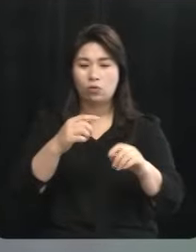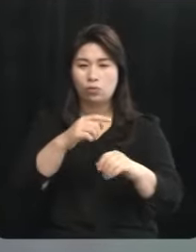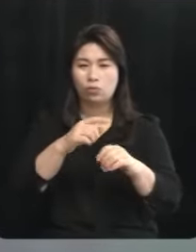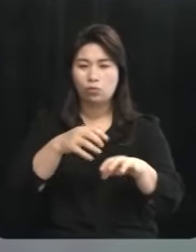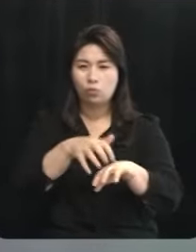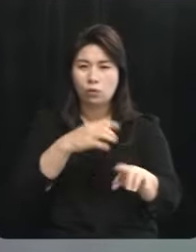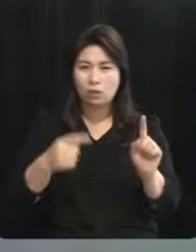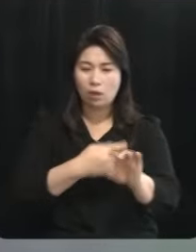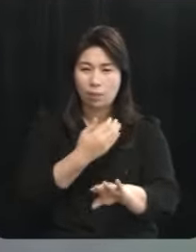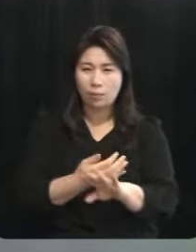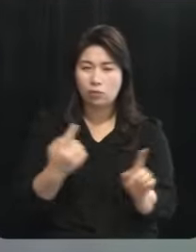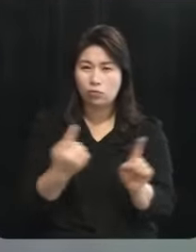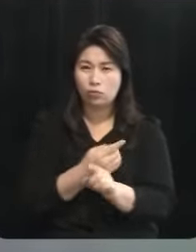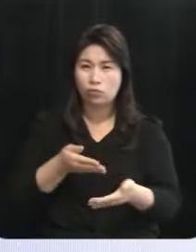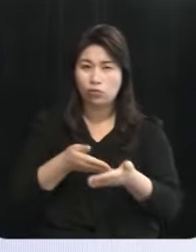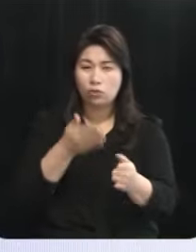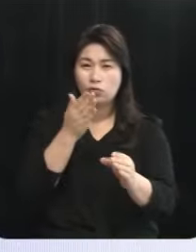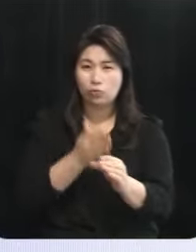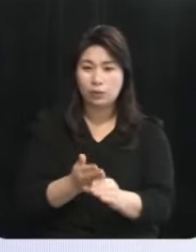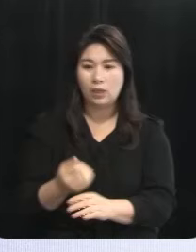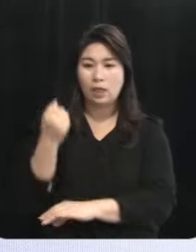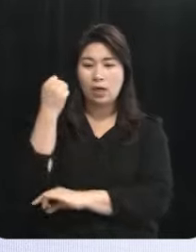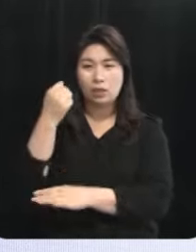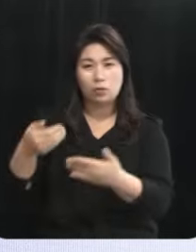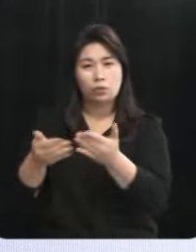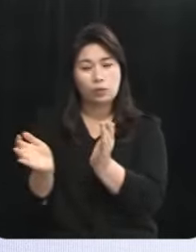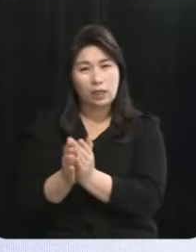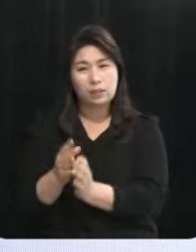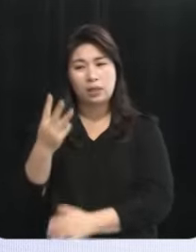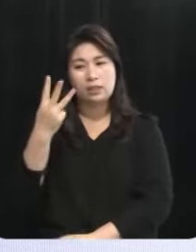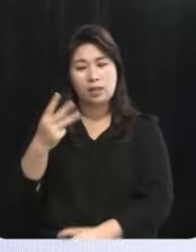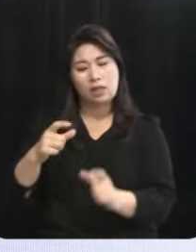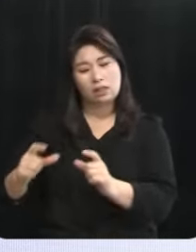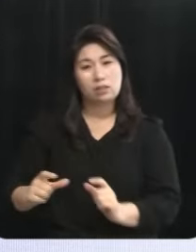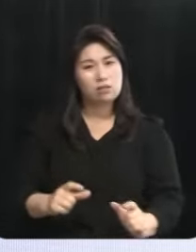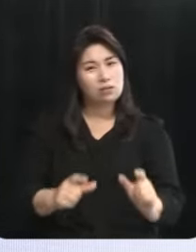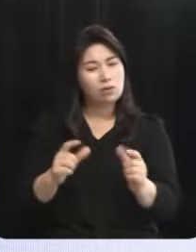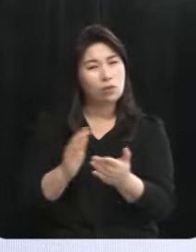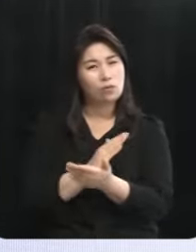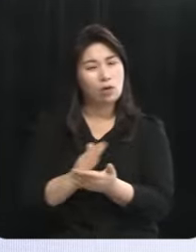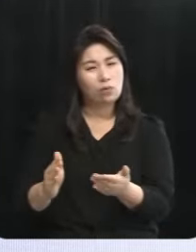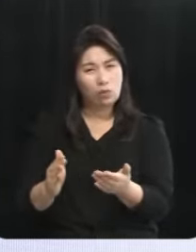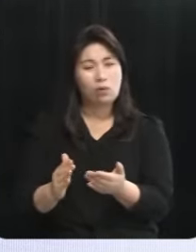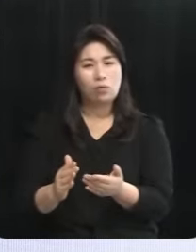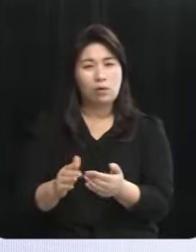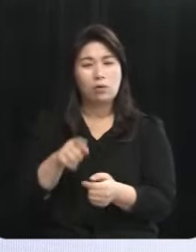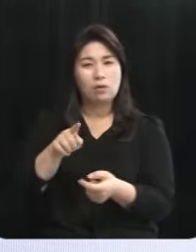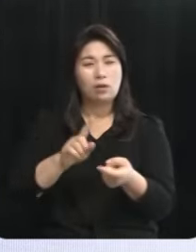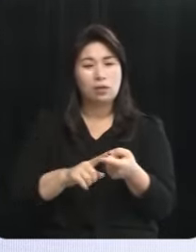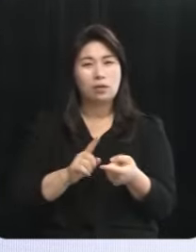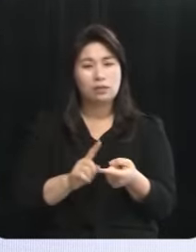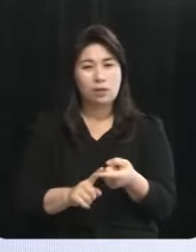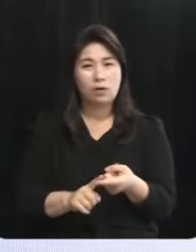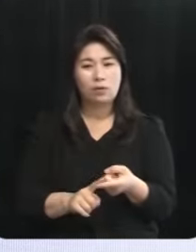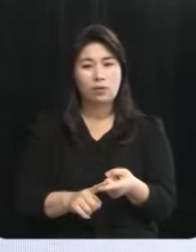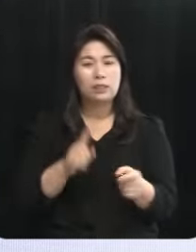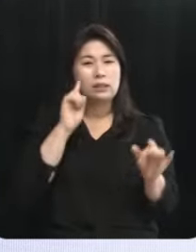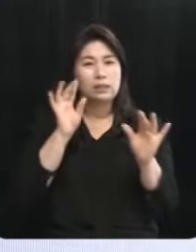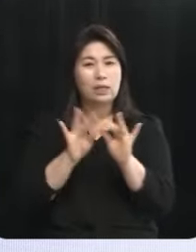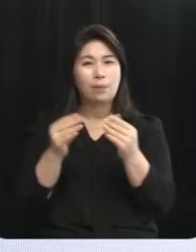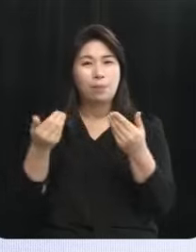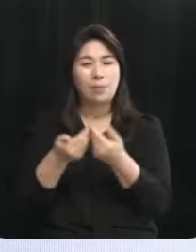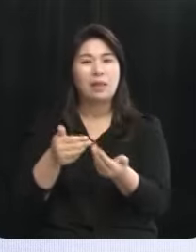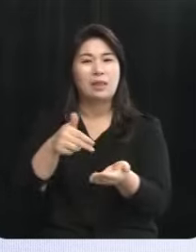추진하고 있죠 기초자치단체 도입 그리고 3개 구역 안으로 정해놓고 있습니다 이에 대해서 찬반